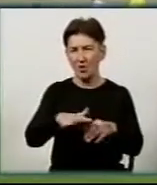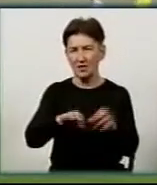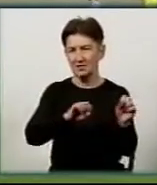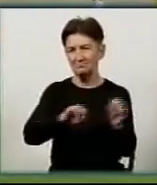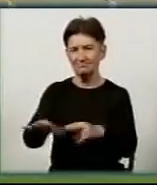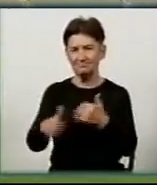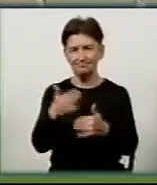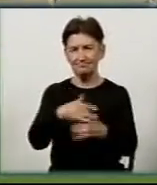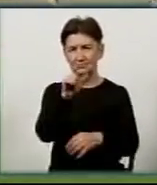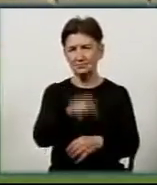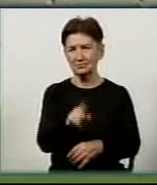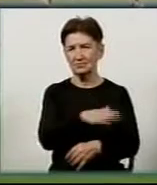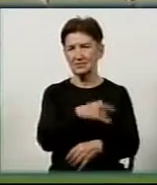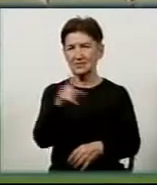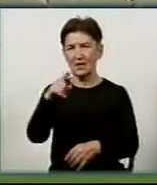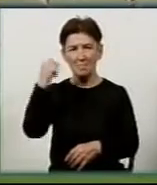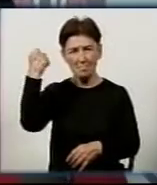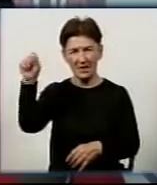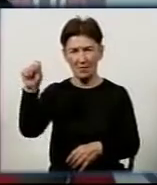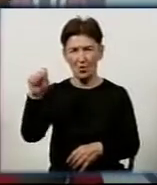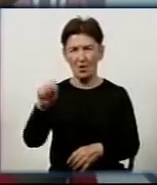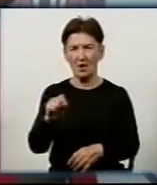1-0. Мінімальна перемога господарів.